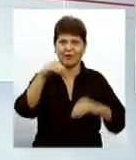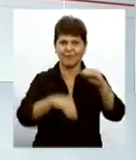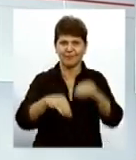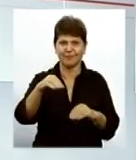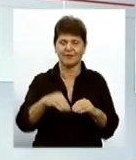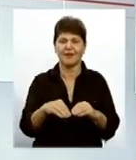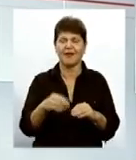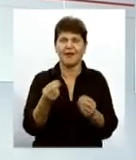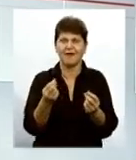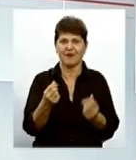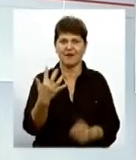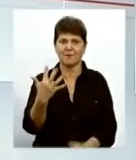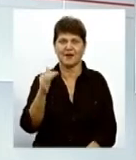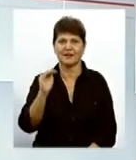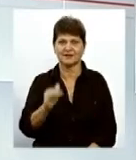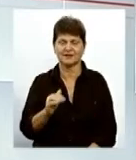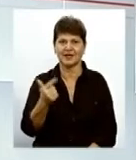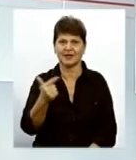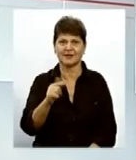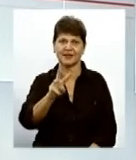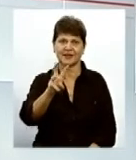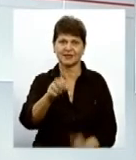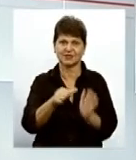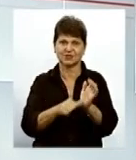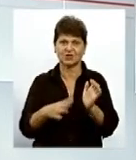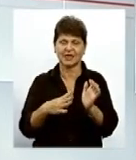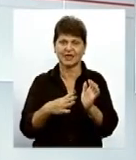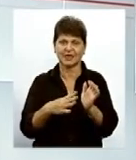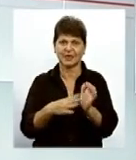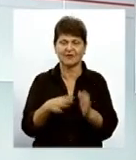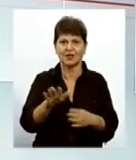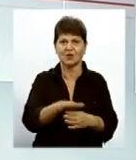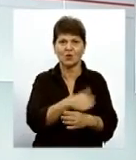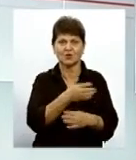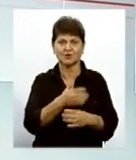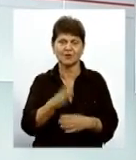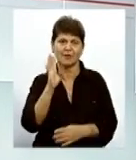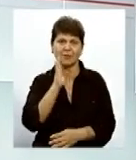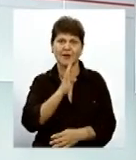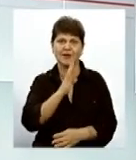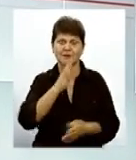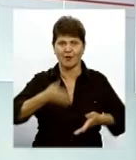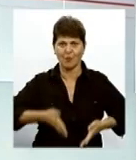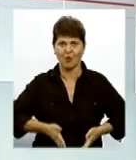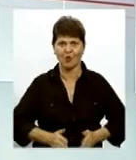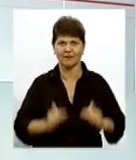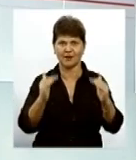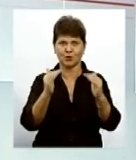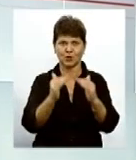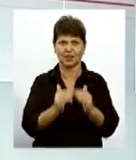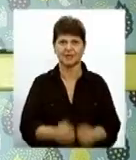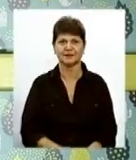Її вартість – майже 5 тисяч гривень 369 комплектів розподілять між матусями в пологових будинках